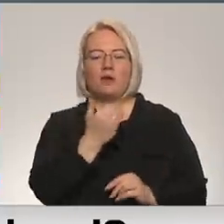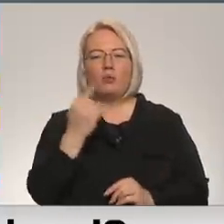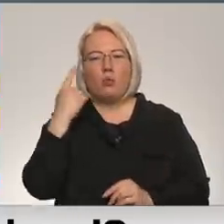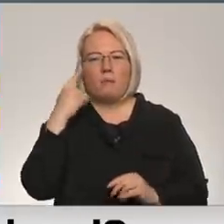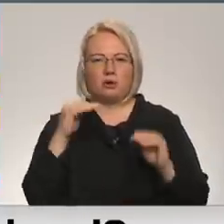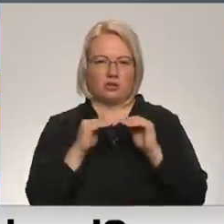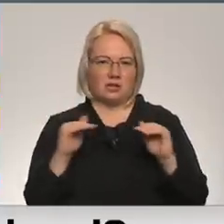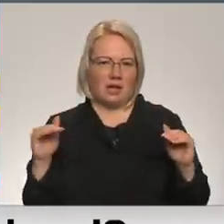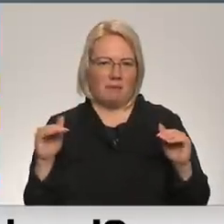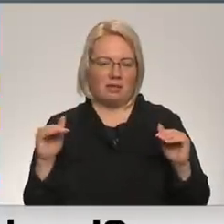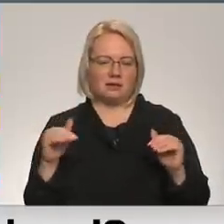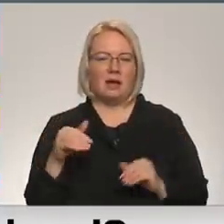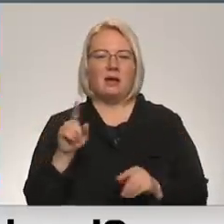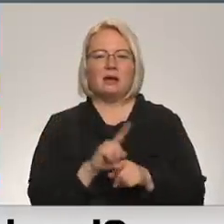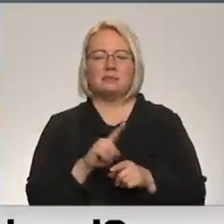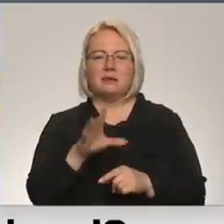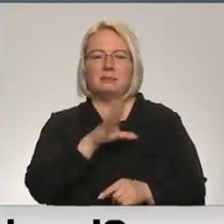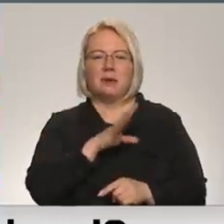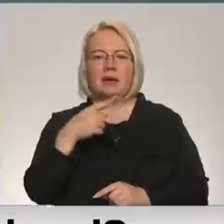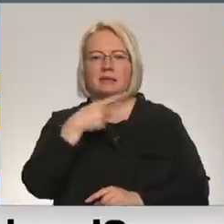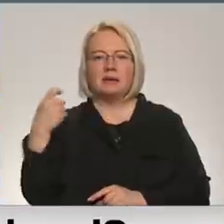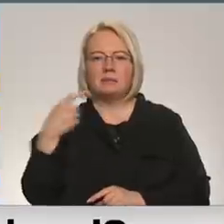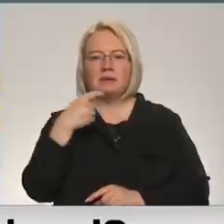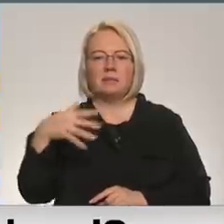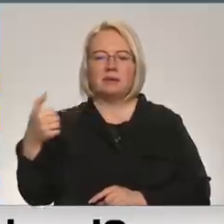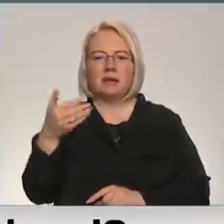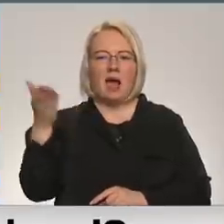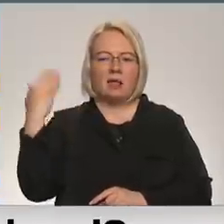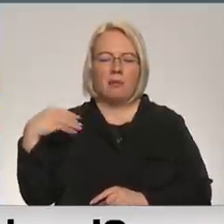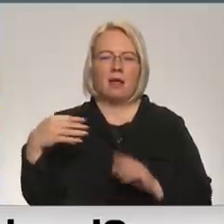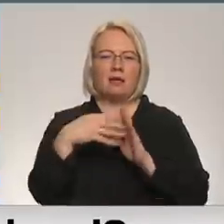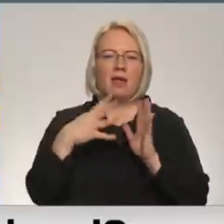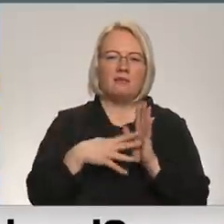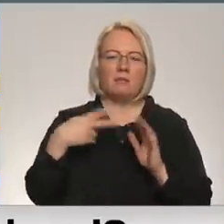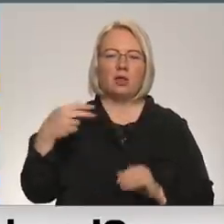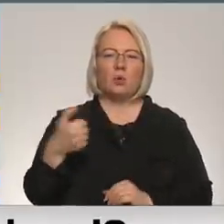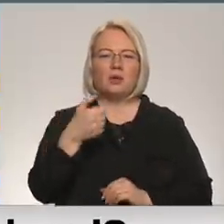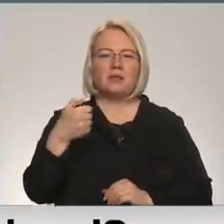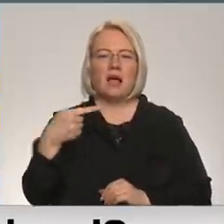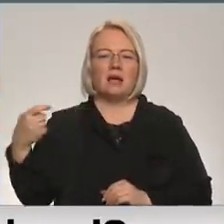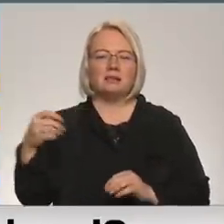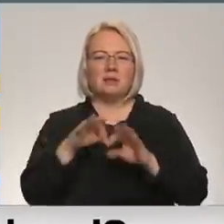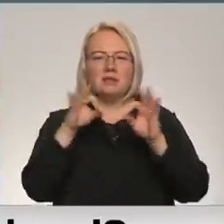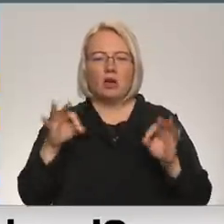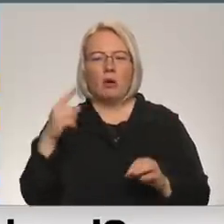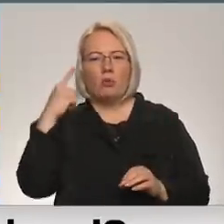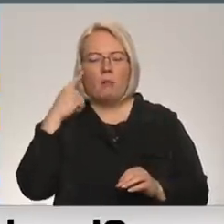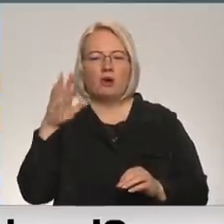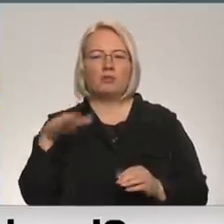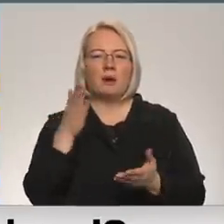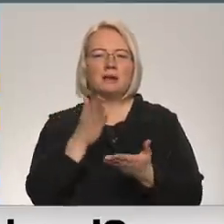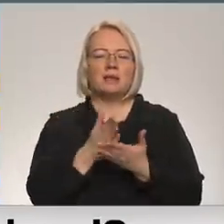līmenis ir tas pats, kas bija 150 gadus atpakaļ 1920. gads un sākuma domāšana par starpvalstu attiecībām.